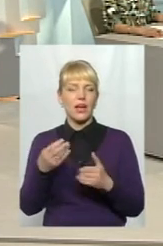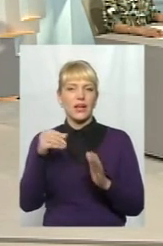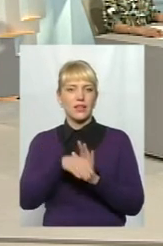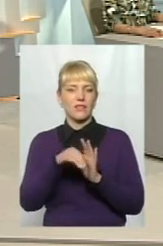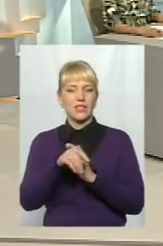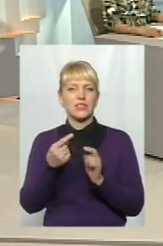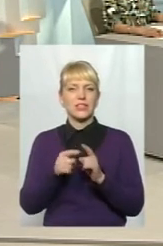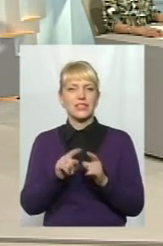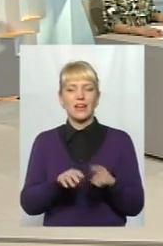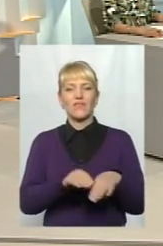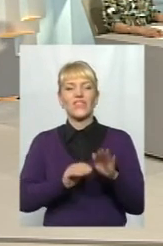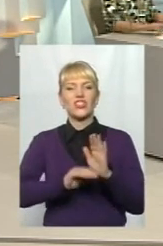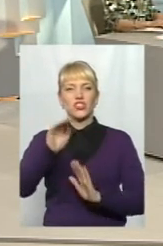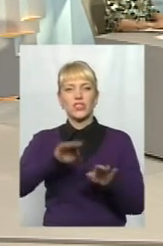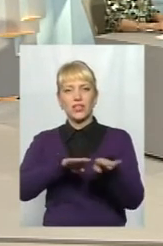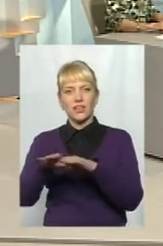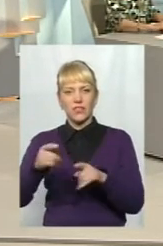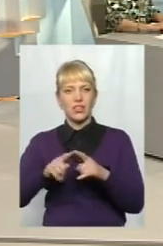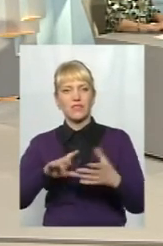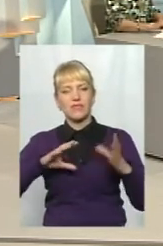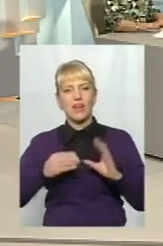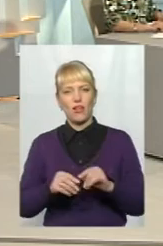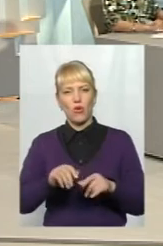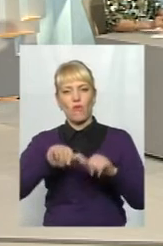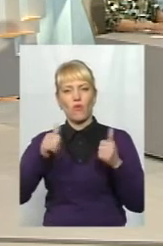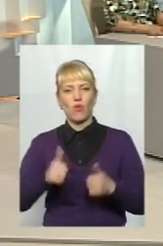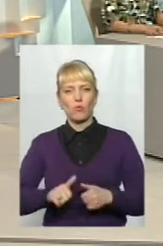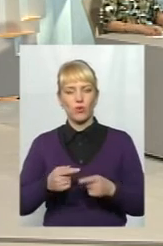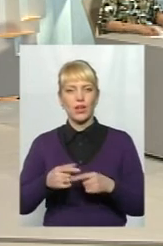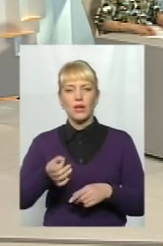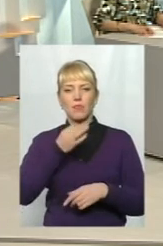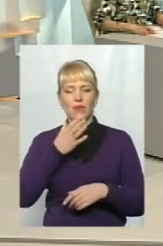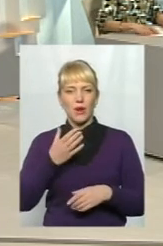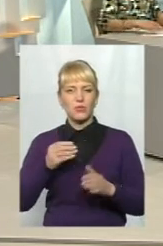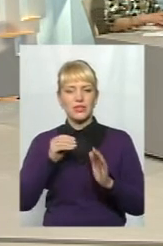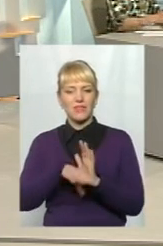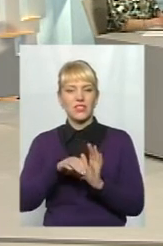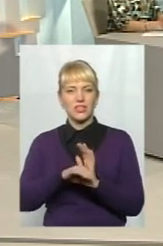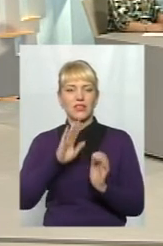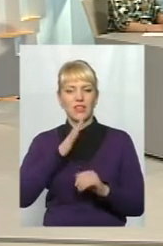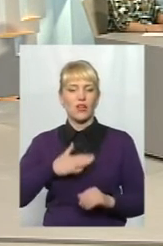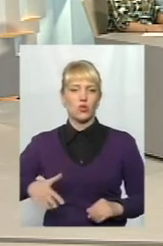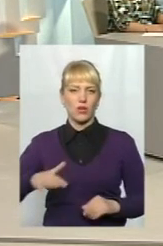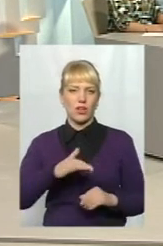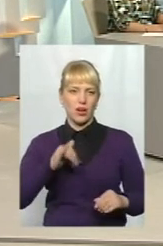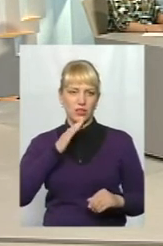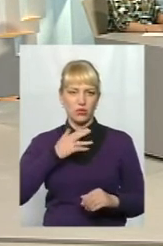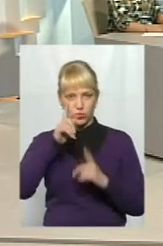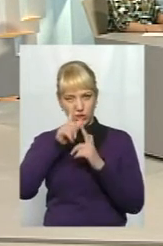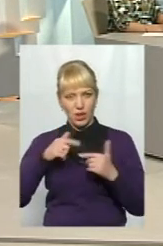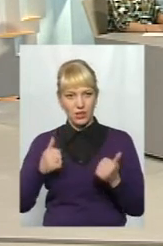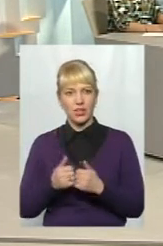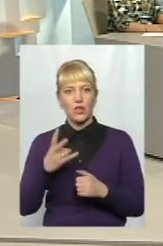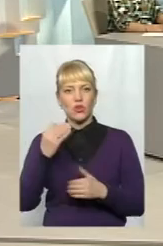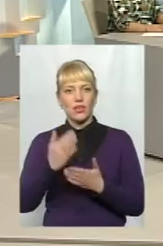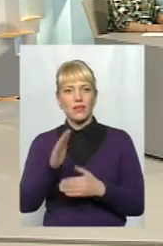це є вищий рівень, і він загалом формує інвестиційну привабливість нашого краю і нашої країни. Ну, і